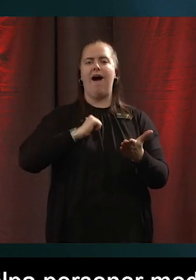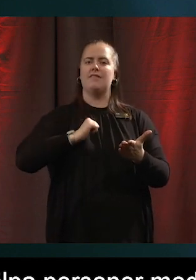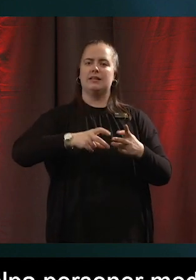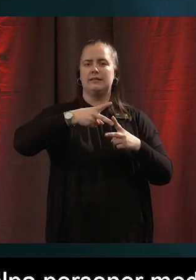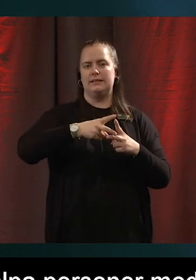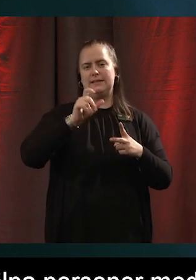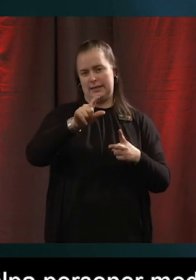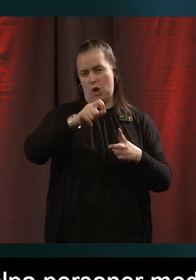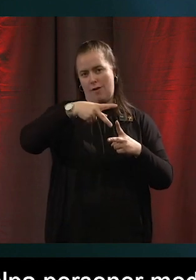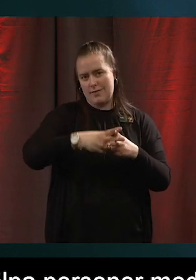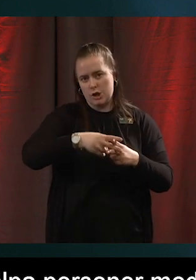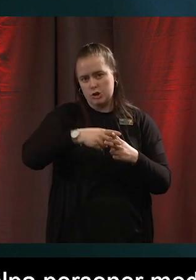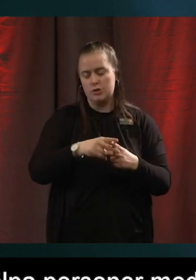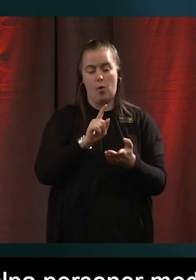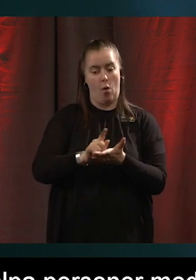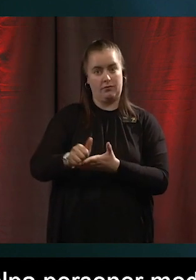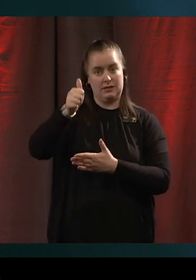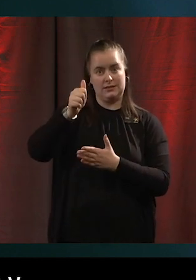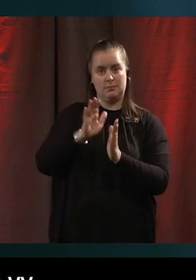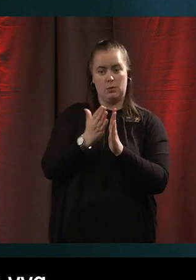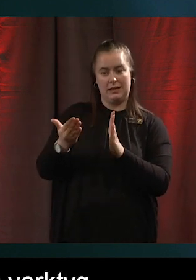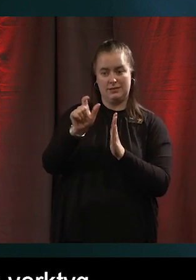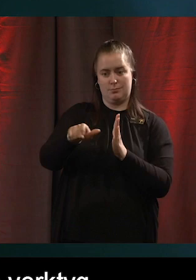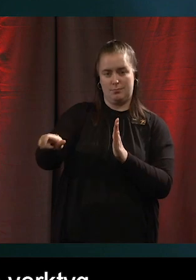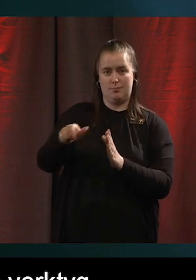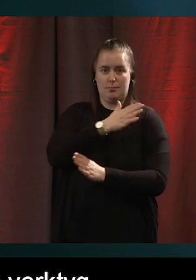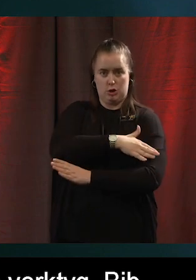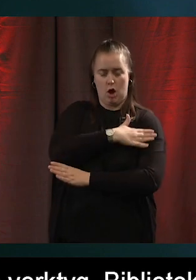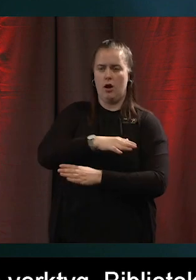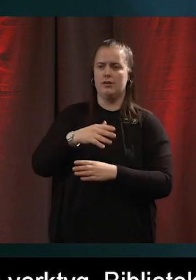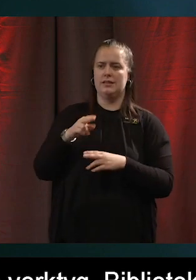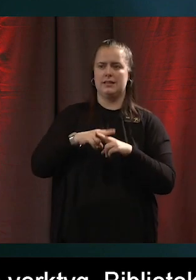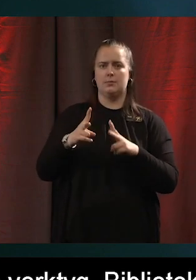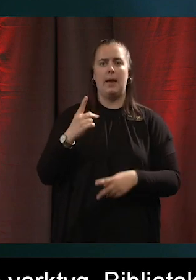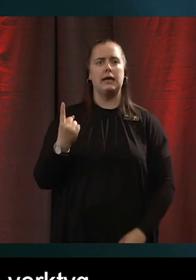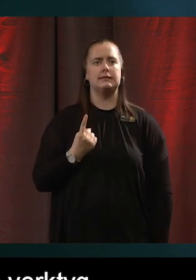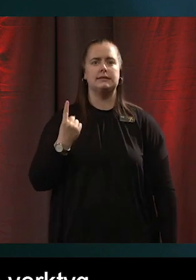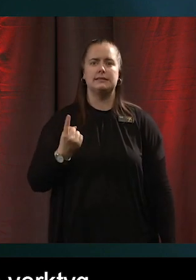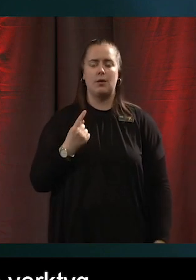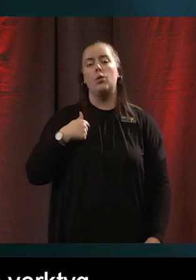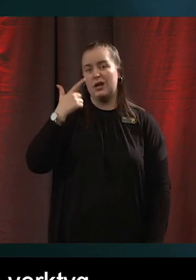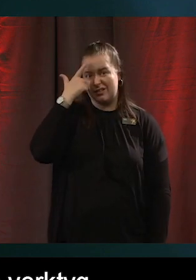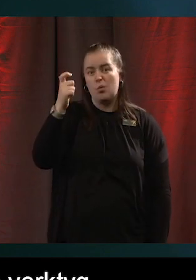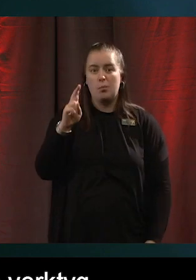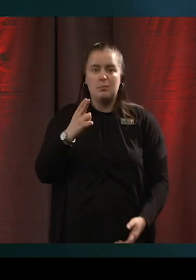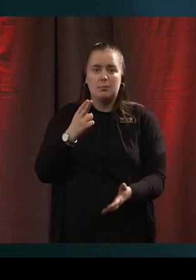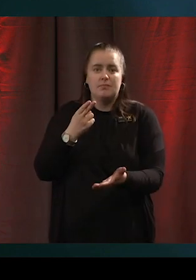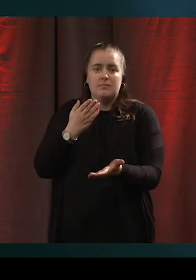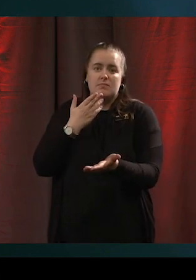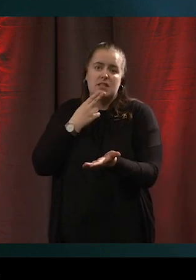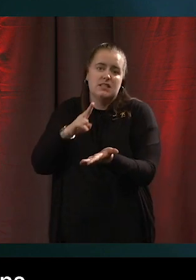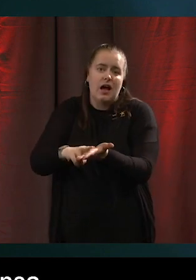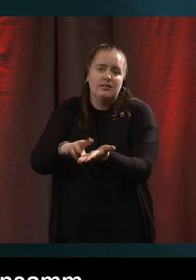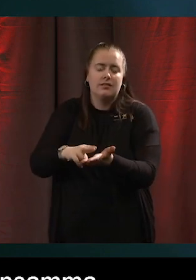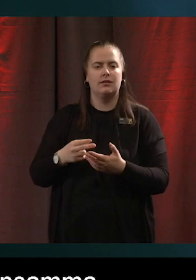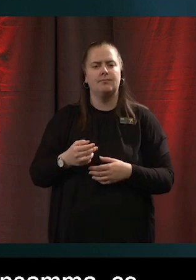bibliotekspersonalen en känsla av att de står ensamma. Jag tror att de står rätt ensamma också. Stefan,